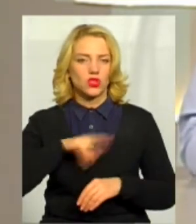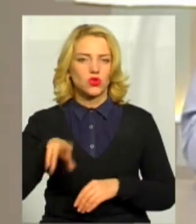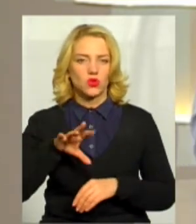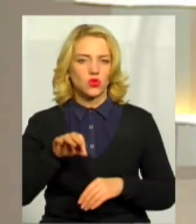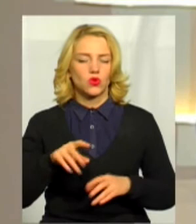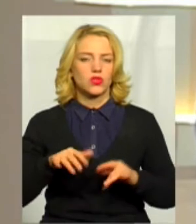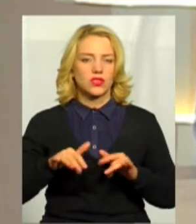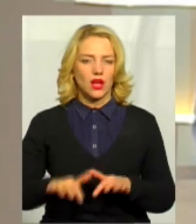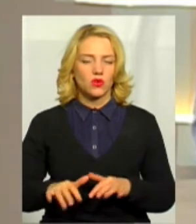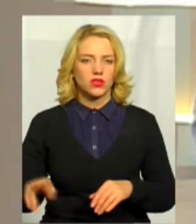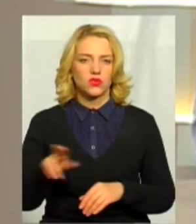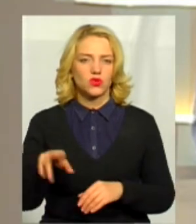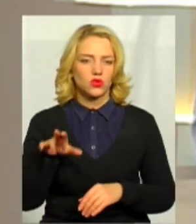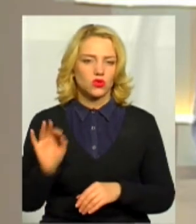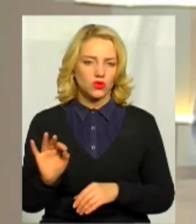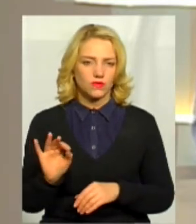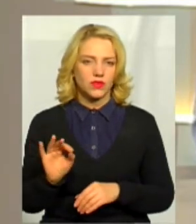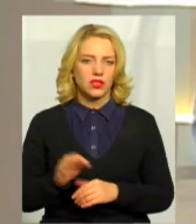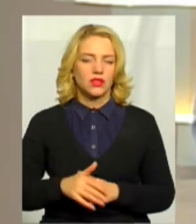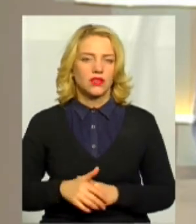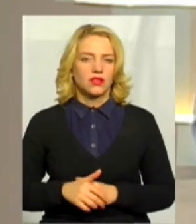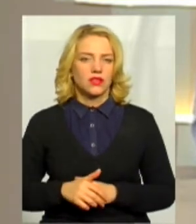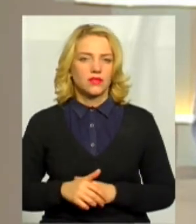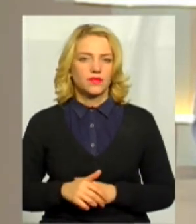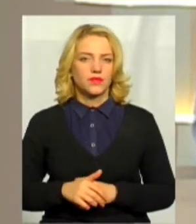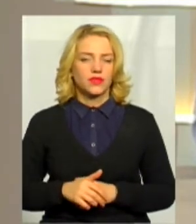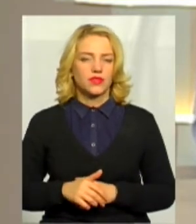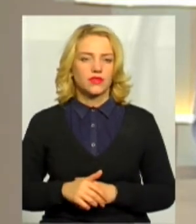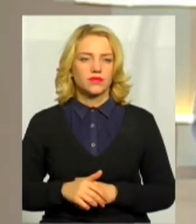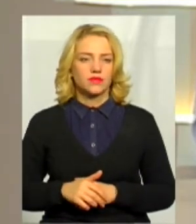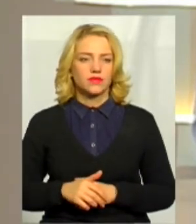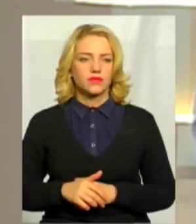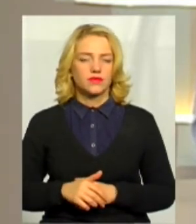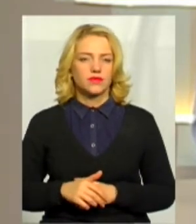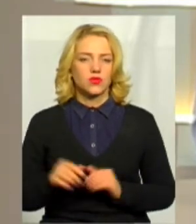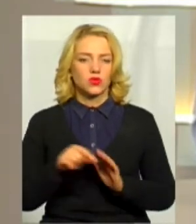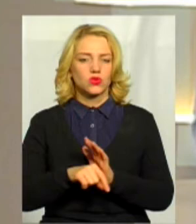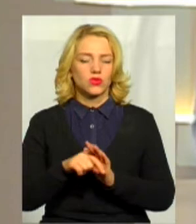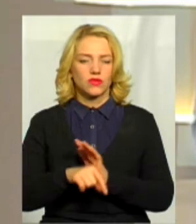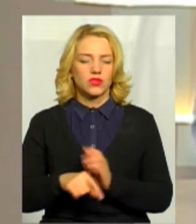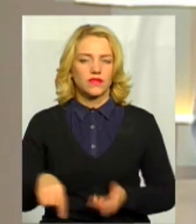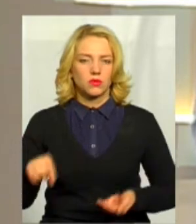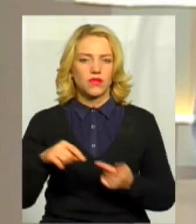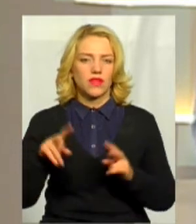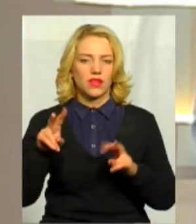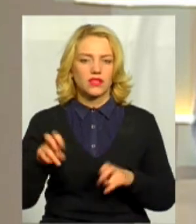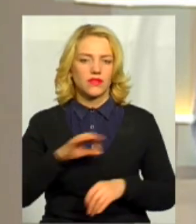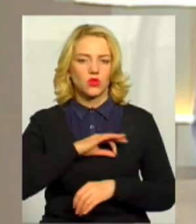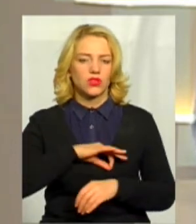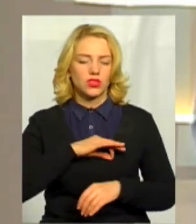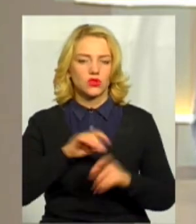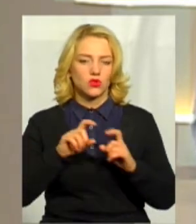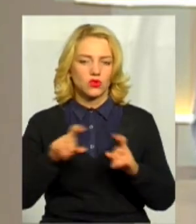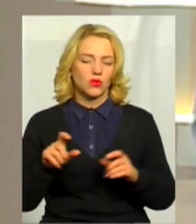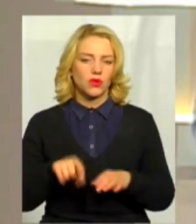заходів, щодо вжиття заходів стосовно відповідності назви юридичної особи,